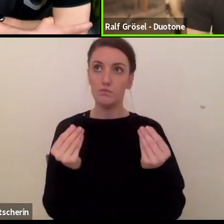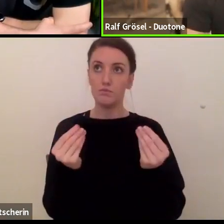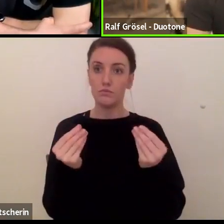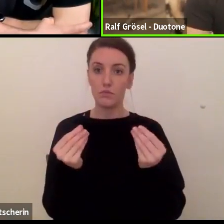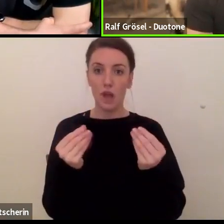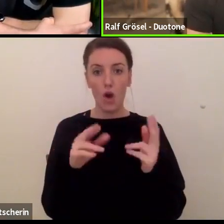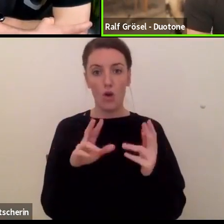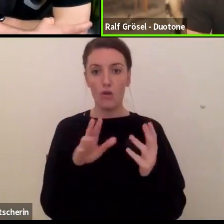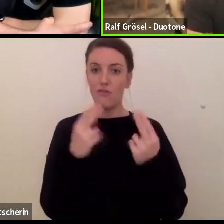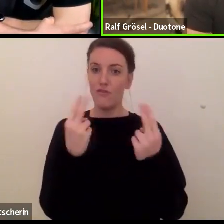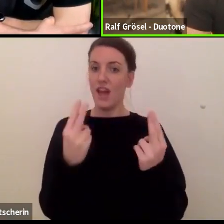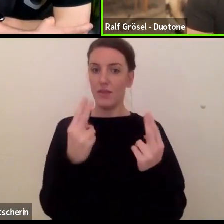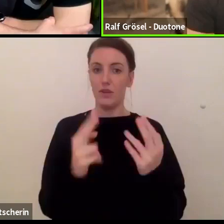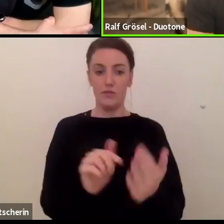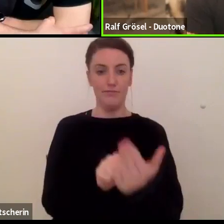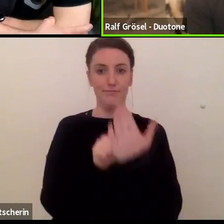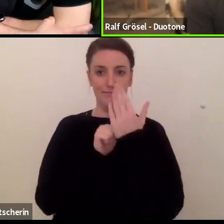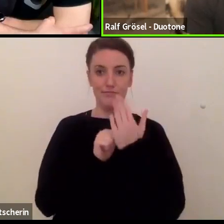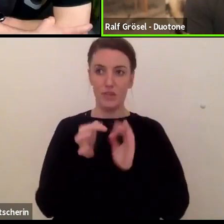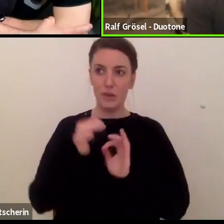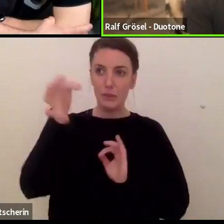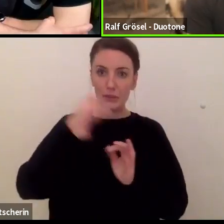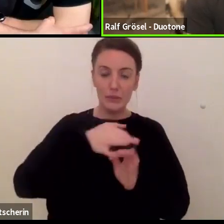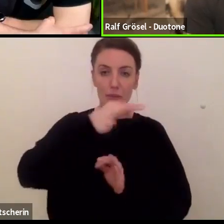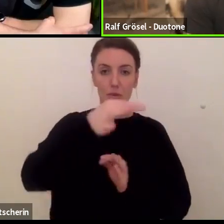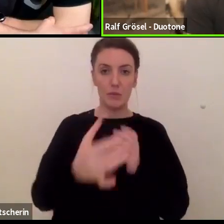Rackwerte, also in dem Sinne Kriegwerte hat.